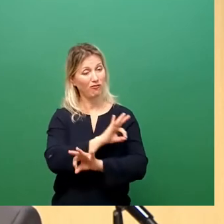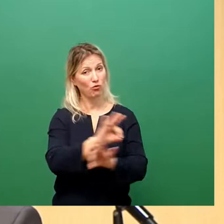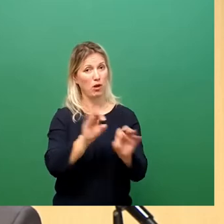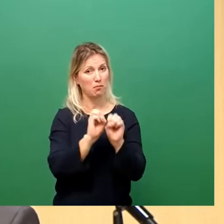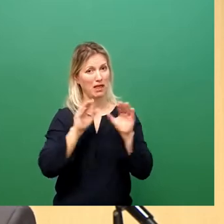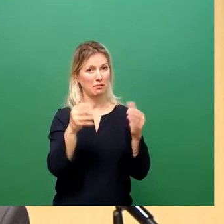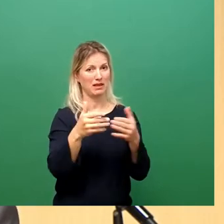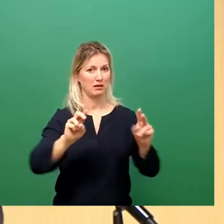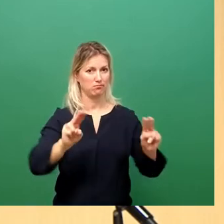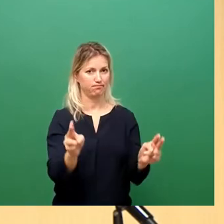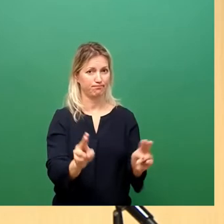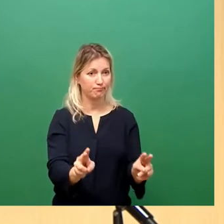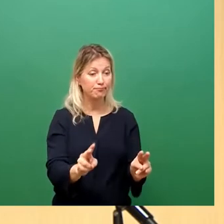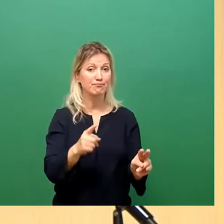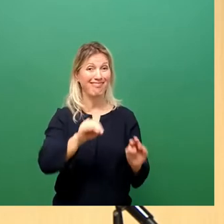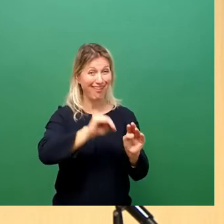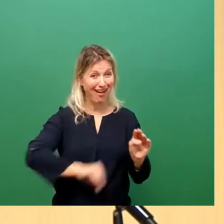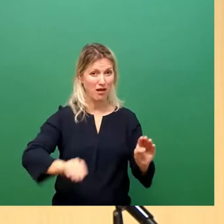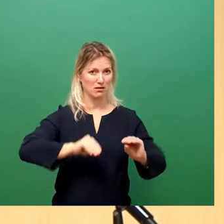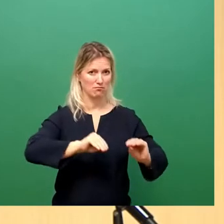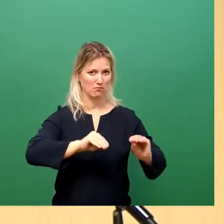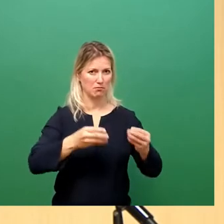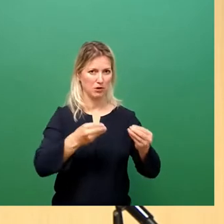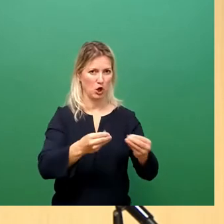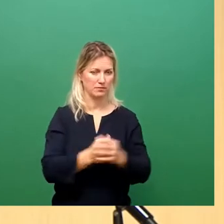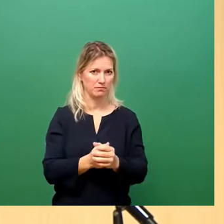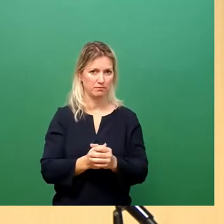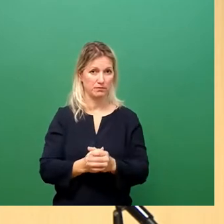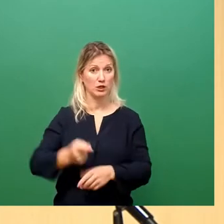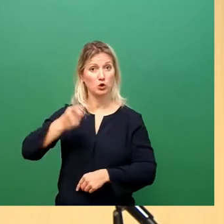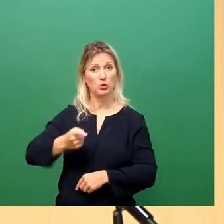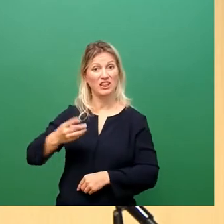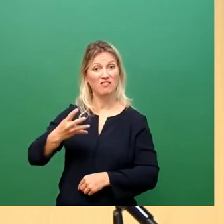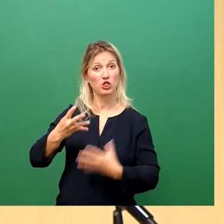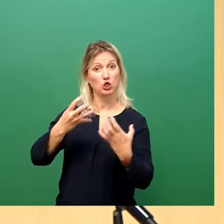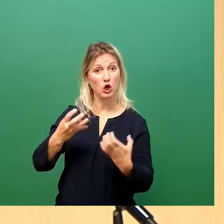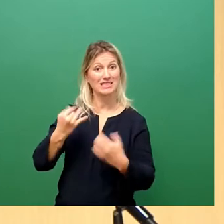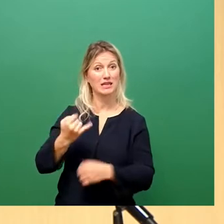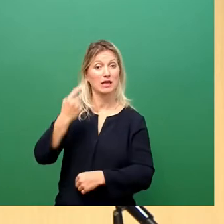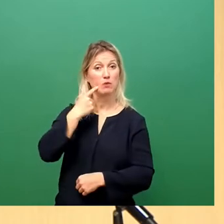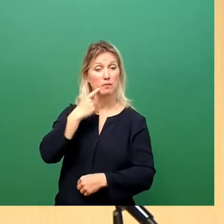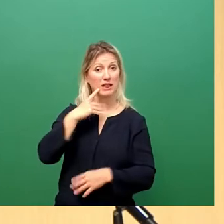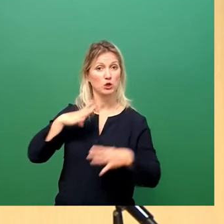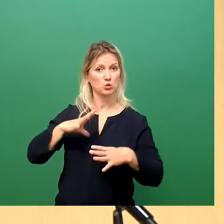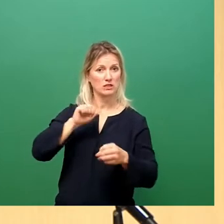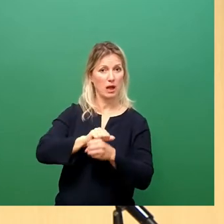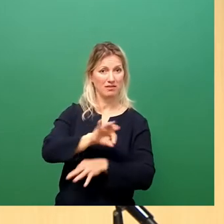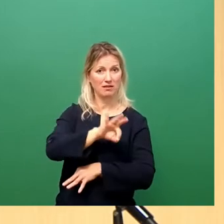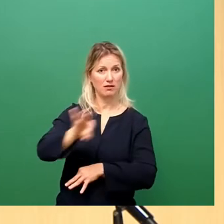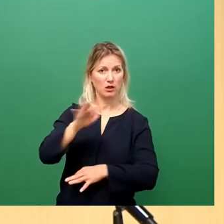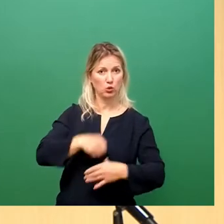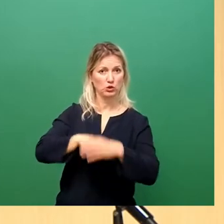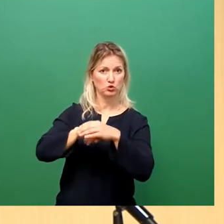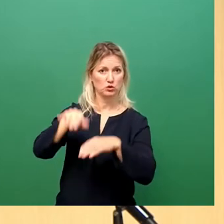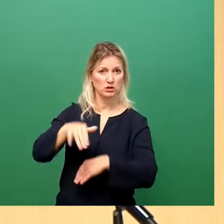geschult. 194 unterstützen aktuell das Gesundheitsamt. Landesbedienstete